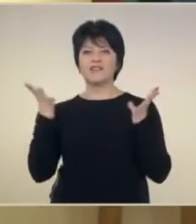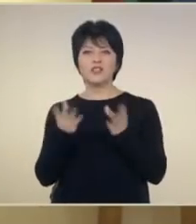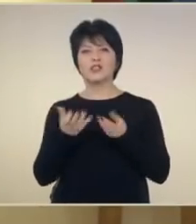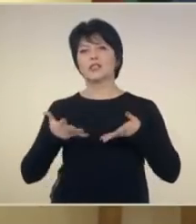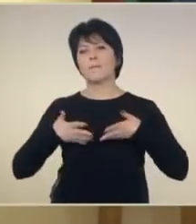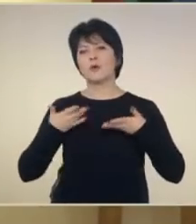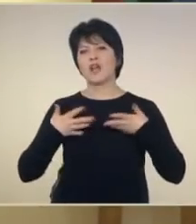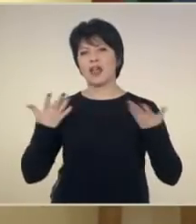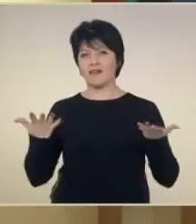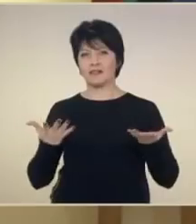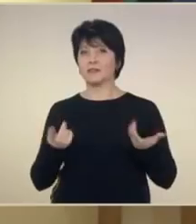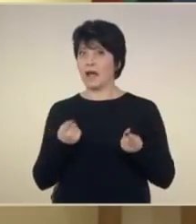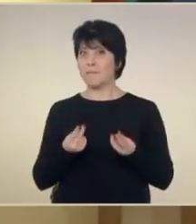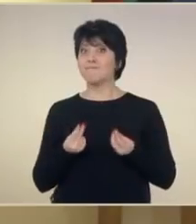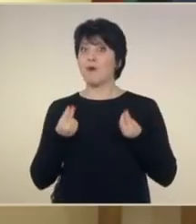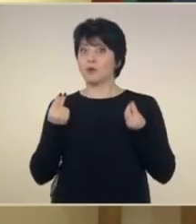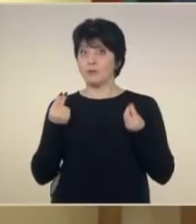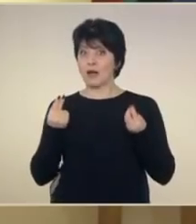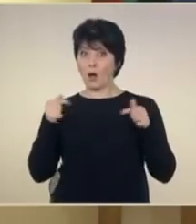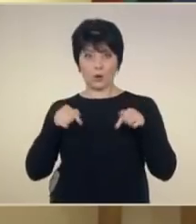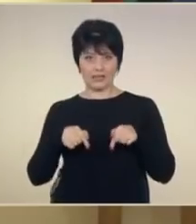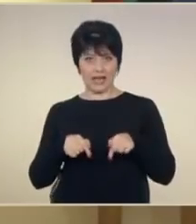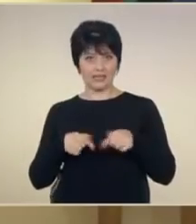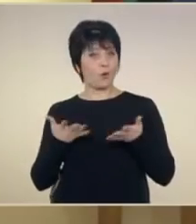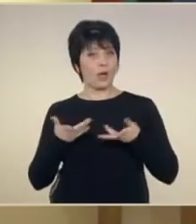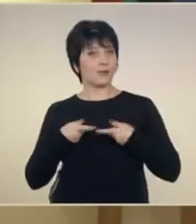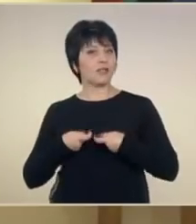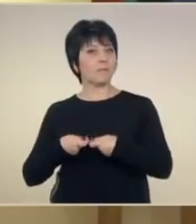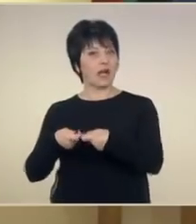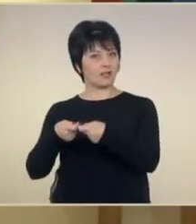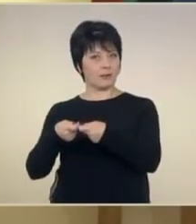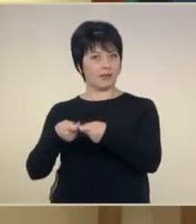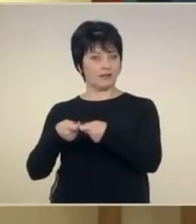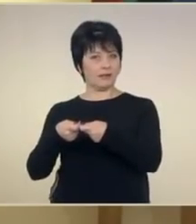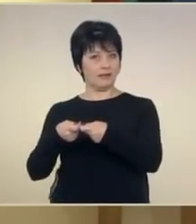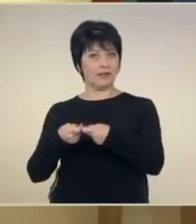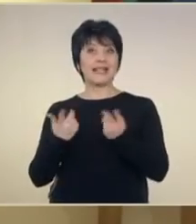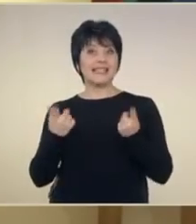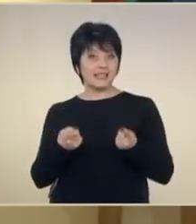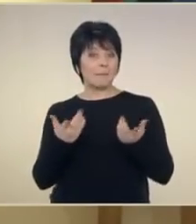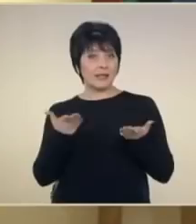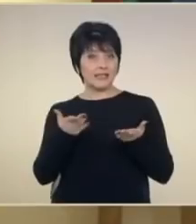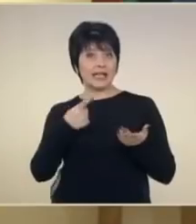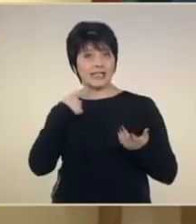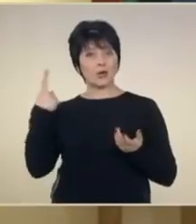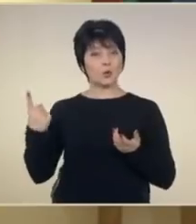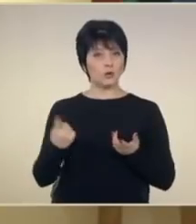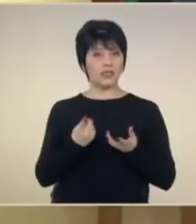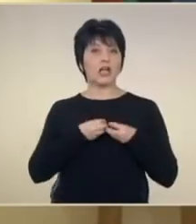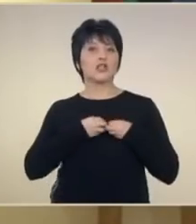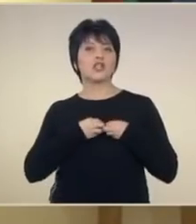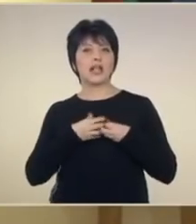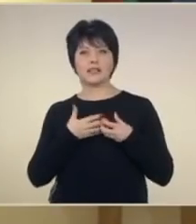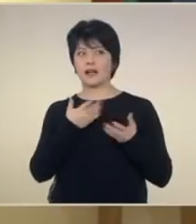пожелаваме тя да е по-щедра от тази, която изпращваме. Но за да бъде годината щедра към някого,